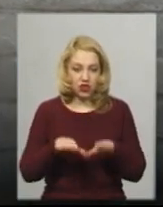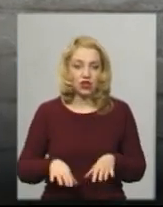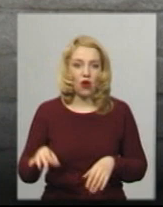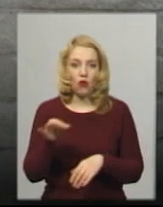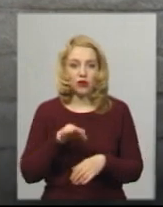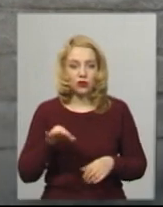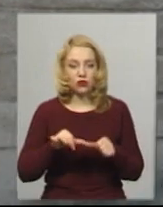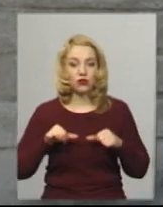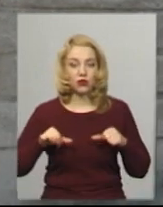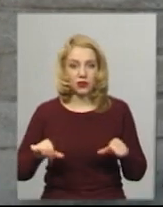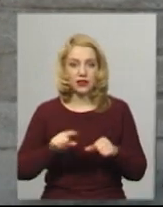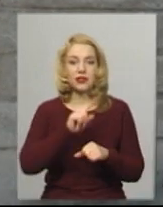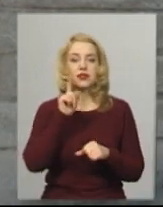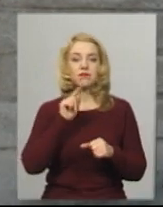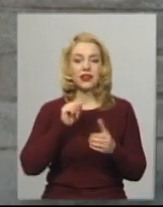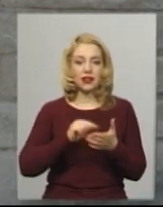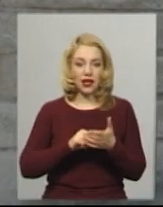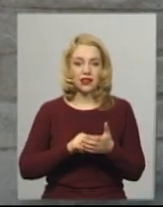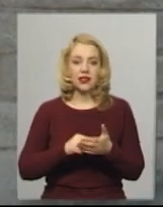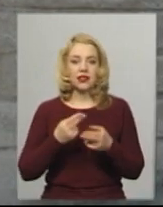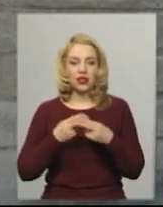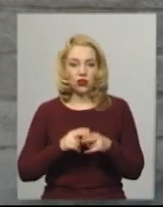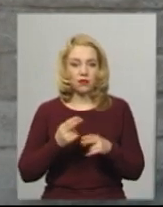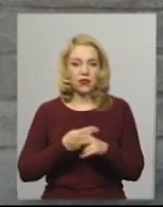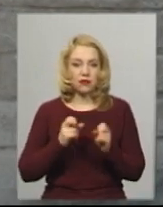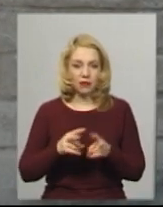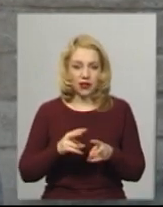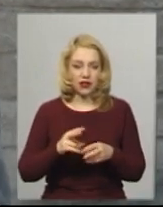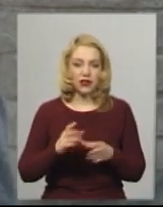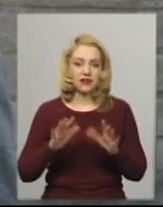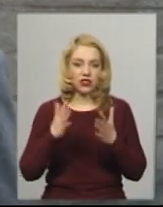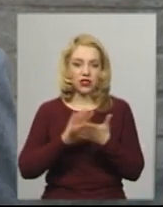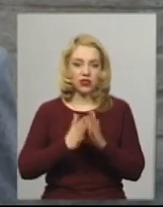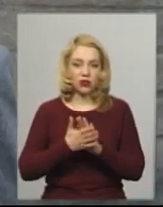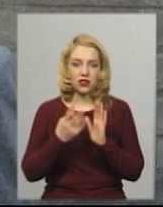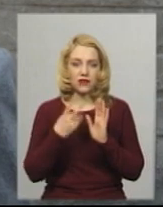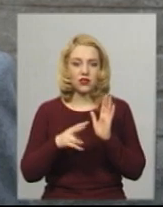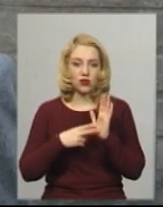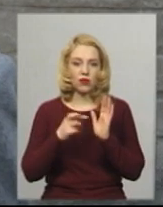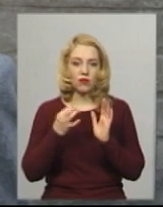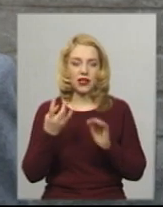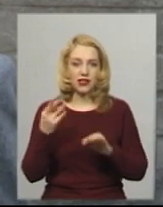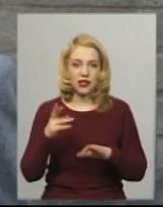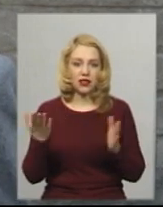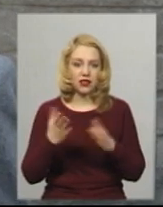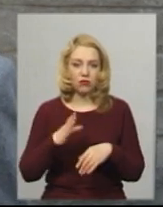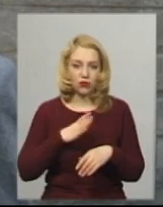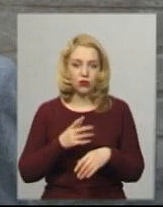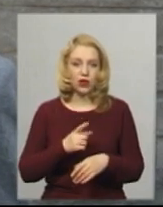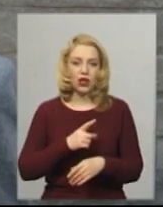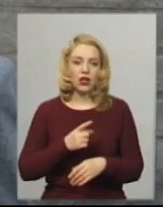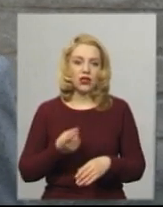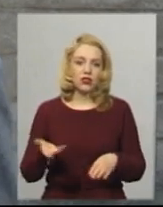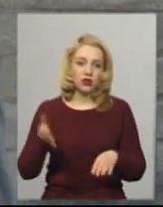з питань техногенно-екологічної безпеки надзвичайних ситуацій від 27 березня, яким було зобов'язано